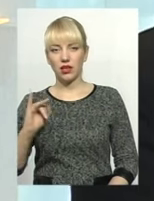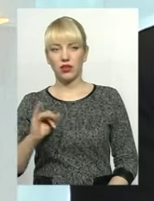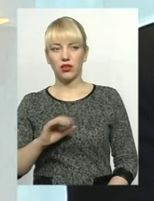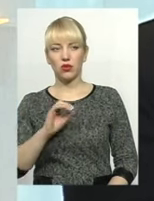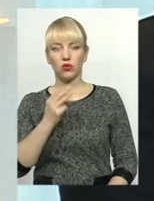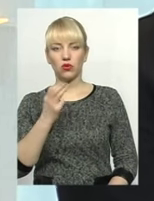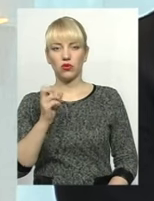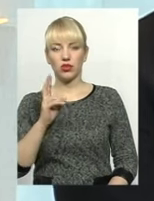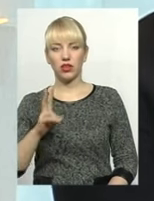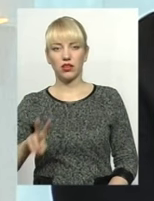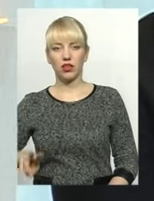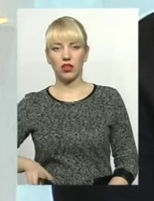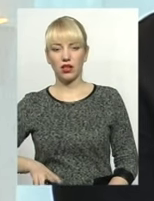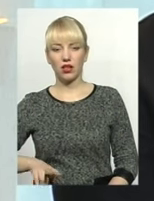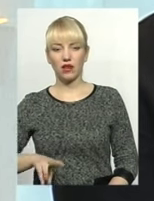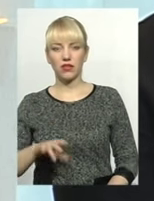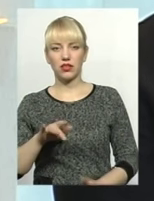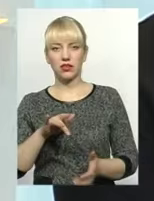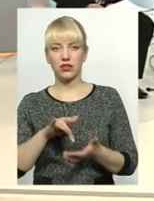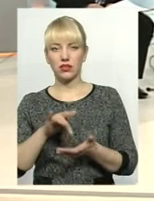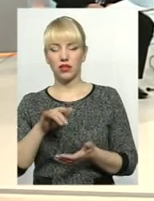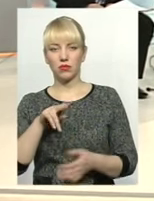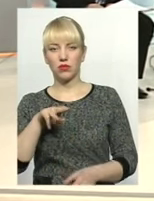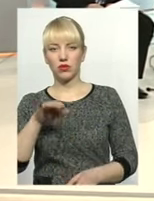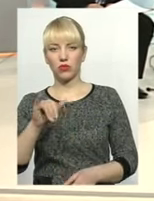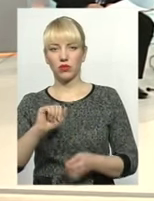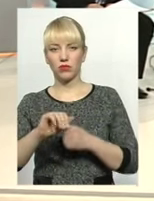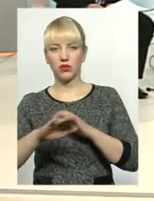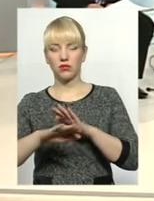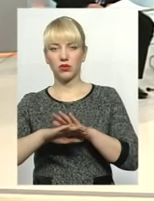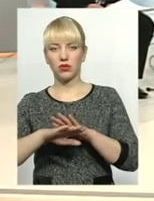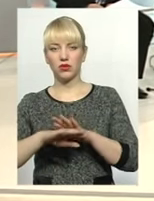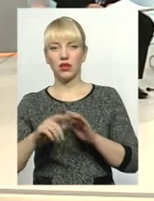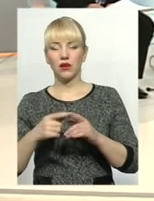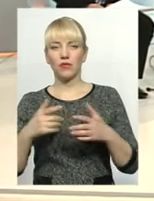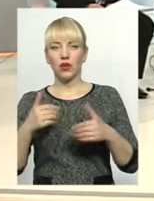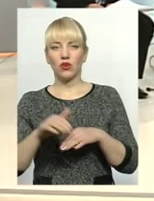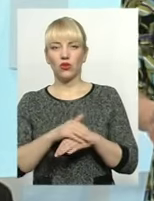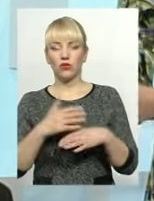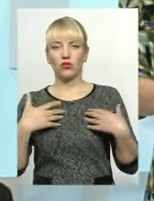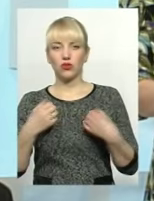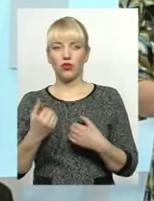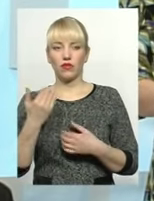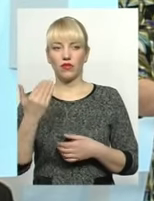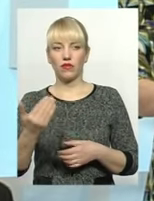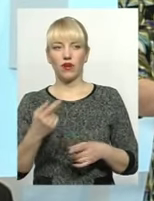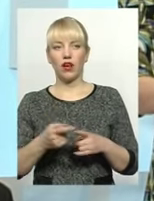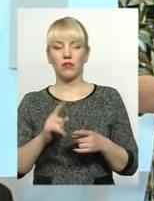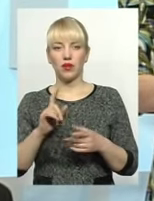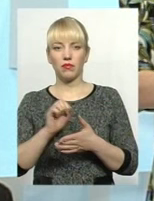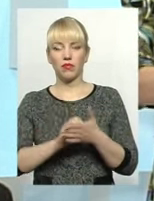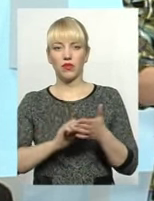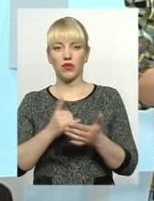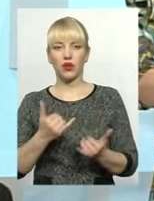Подільського центру професійно-технічної освіти Кам'янець-Подільський. Доброго здоров'я вам і, власне, приводом для нашої